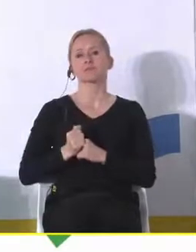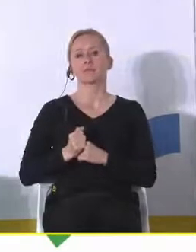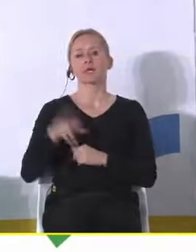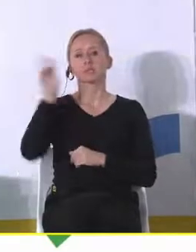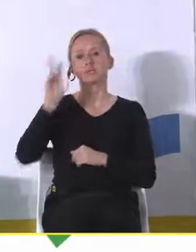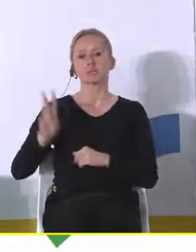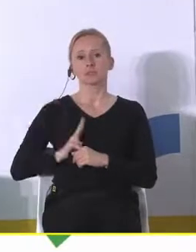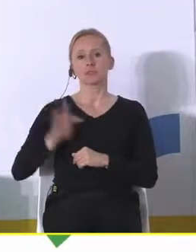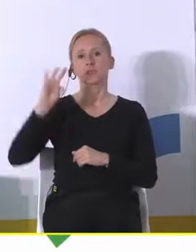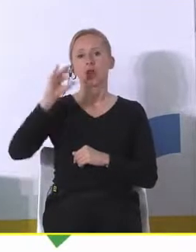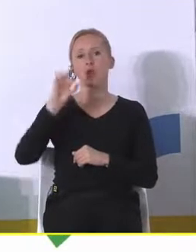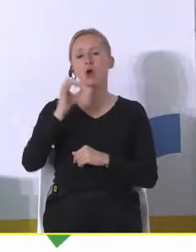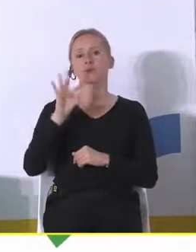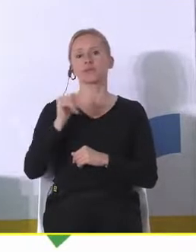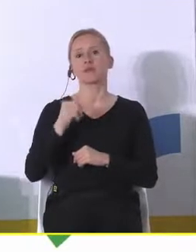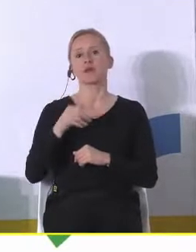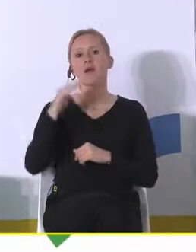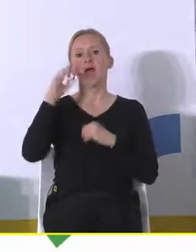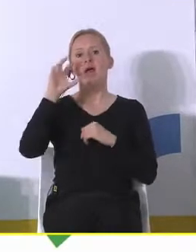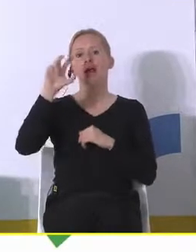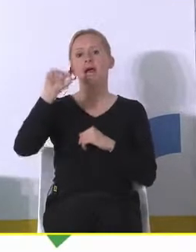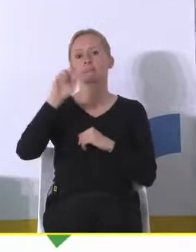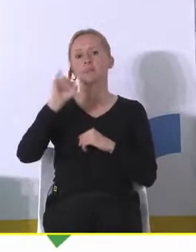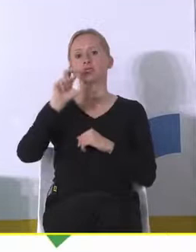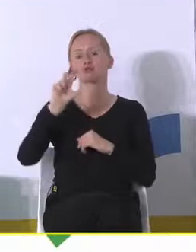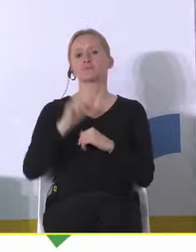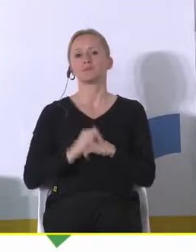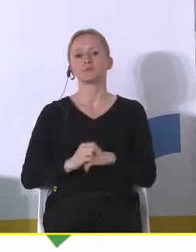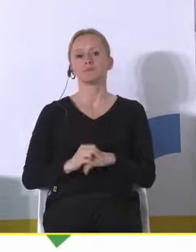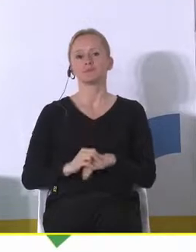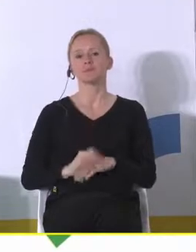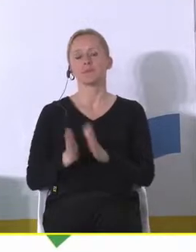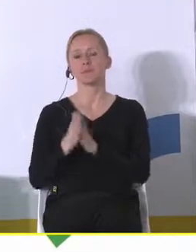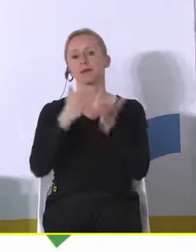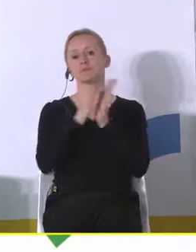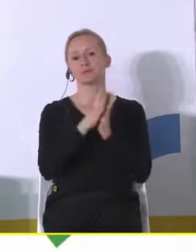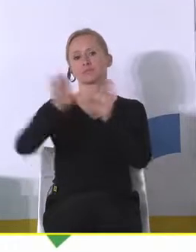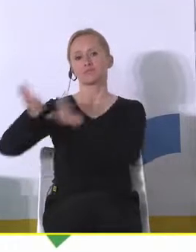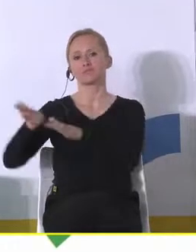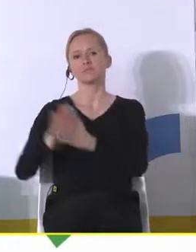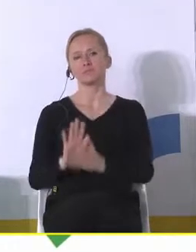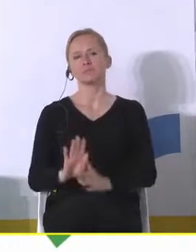Institute of Theology w Cambridge. Dzień dobry. Proszę bardzo o zajęcie miejsca.